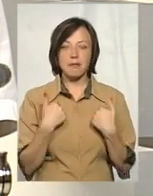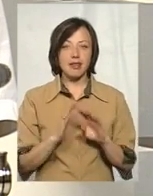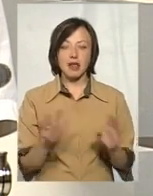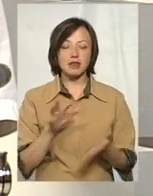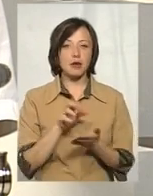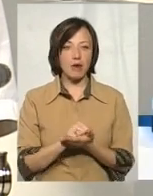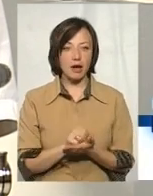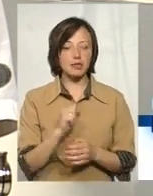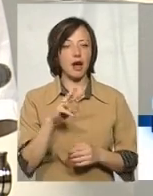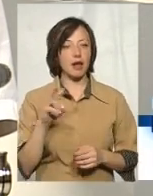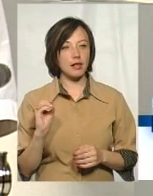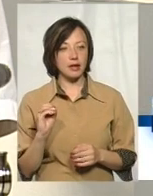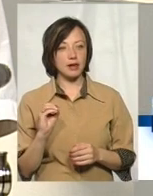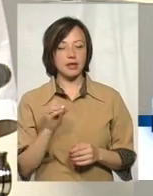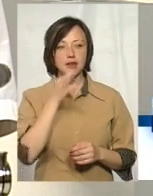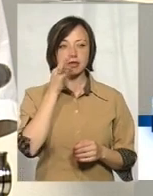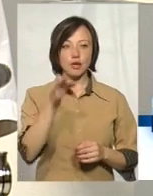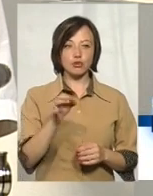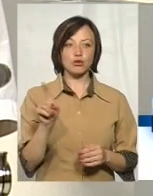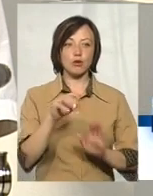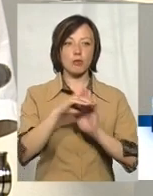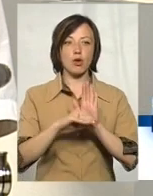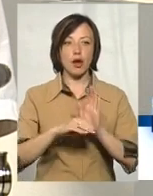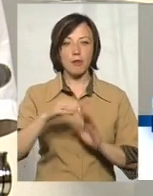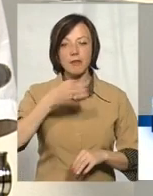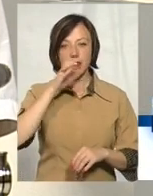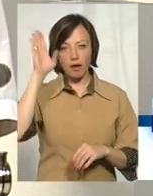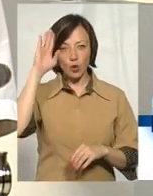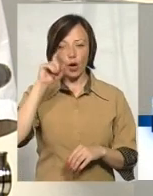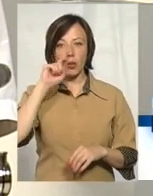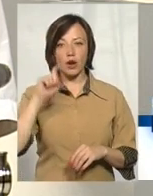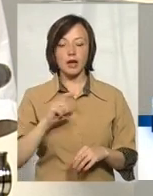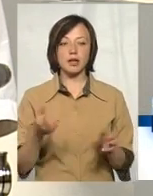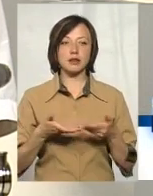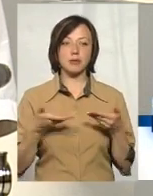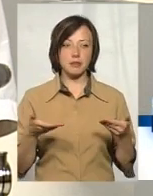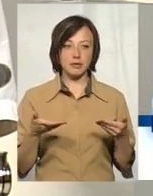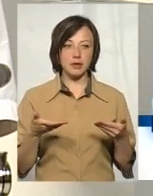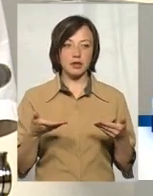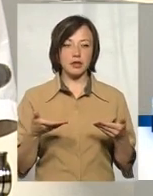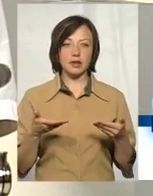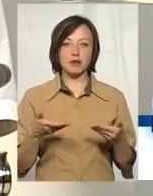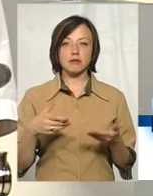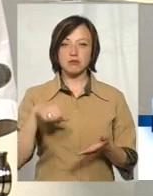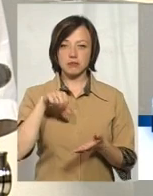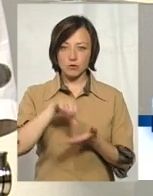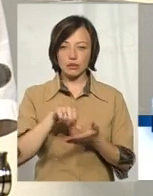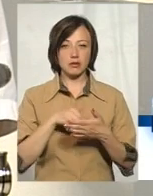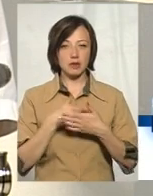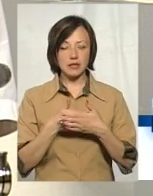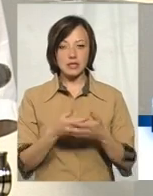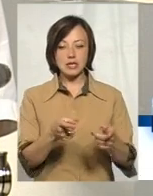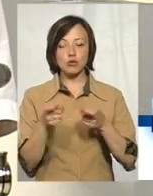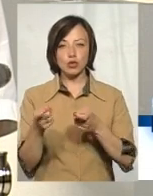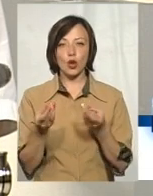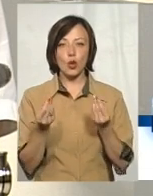займаємося. Але скажу, що в програмі «Питна вода України» ми приймали активну участь і для цього залучили